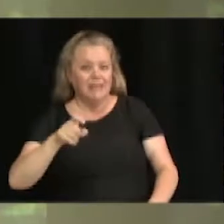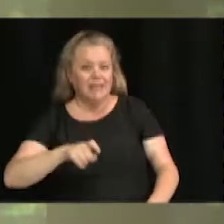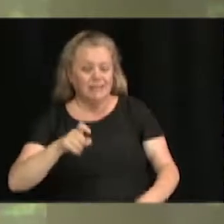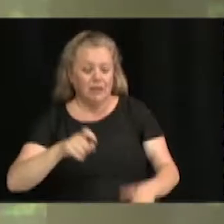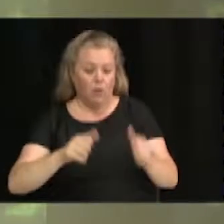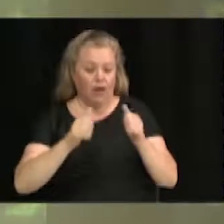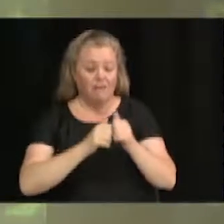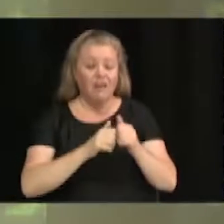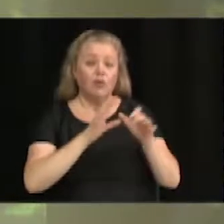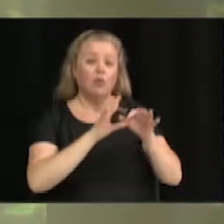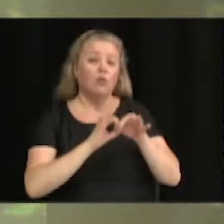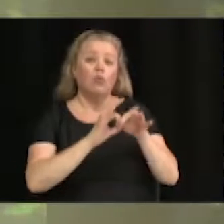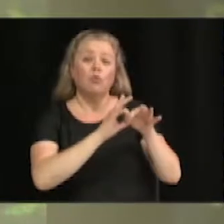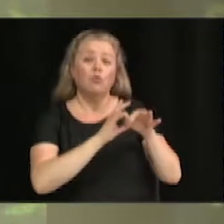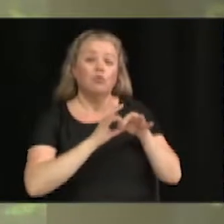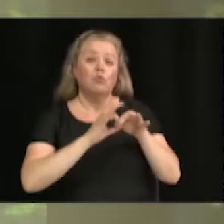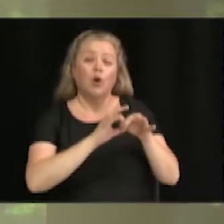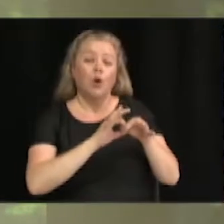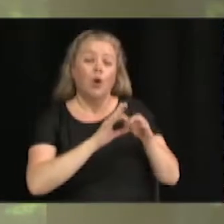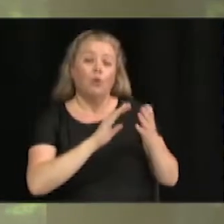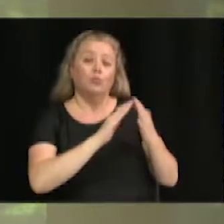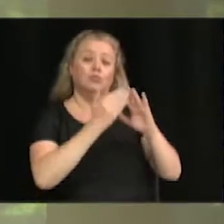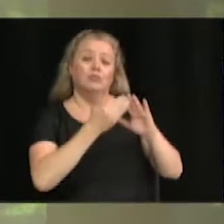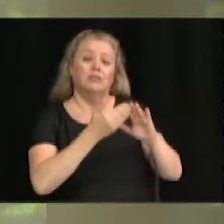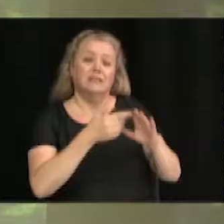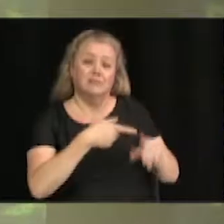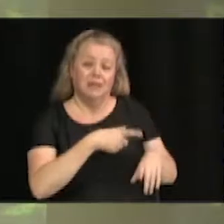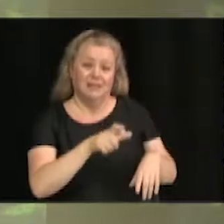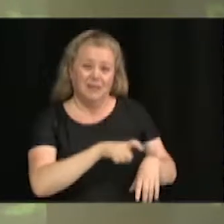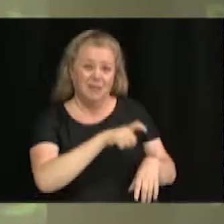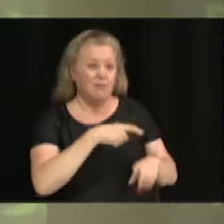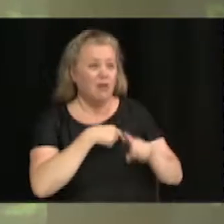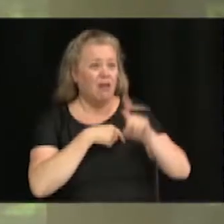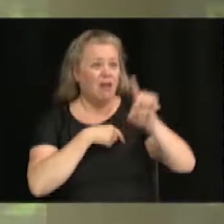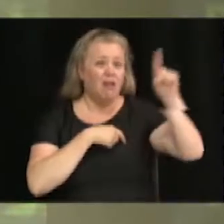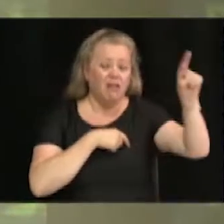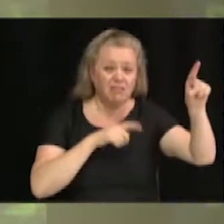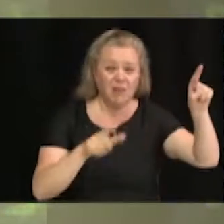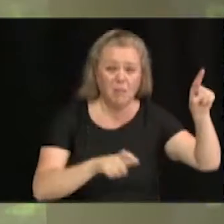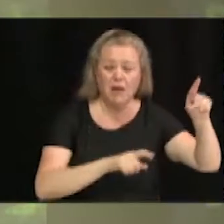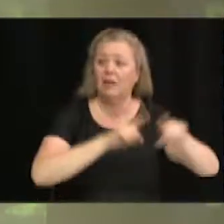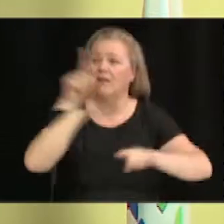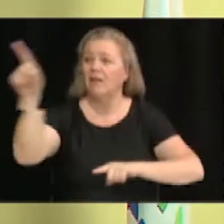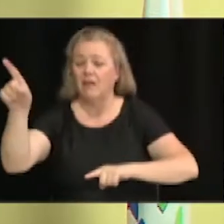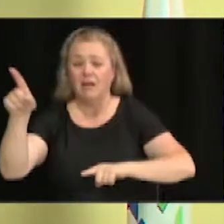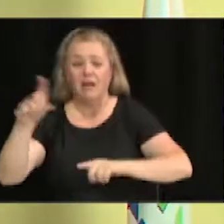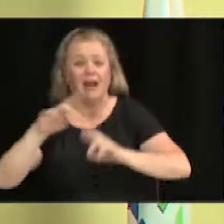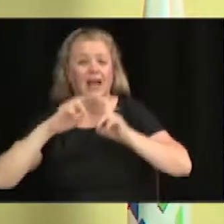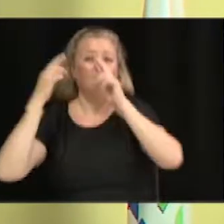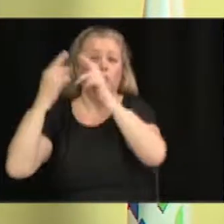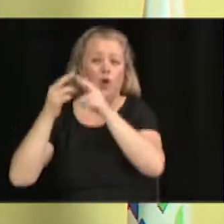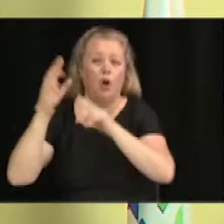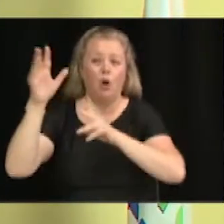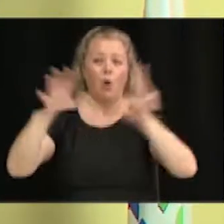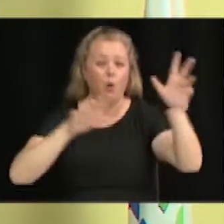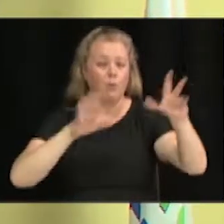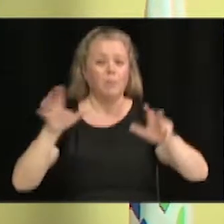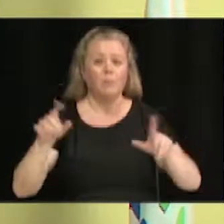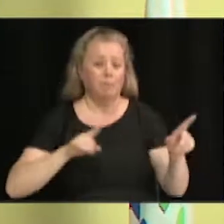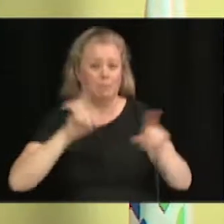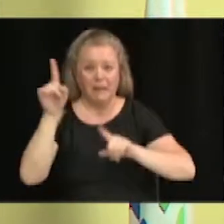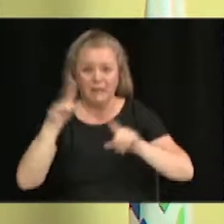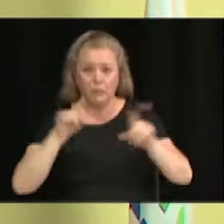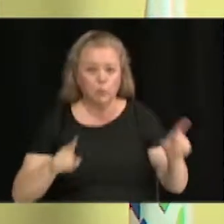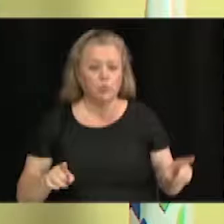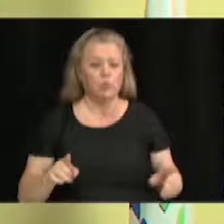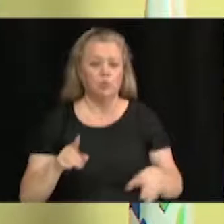municipalités du Québec, par exemple. Ils peuvent m'amener à aller à Québec, un peu partout. On a des rencontres également qui se font à l